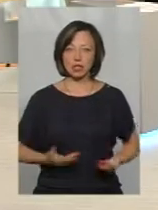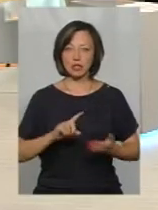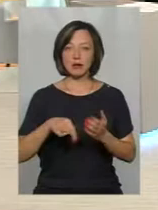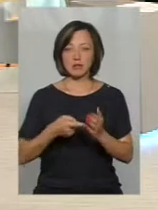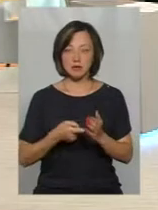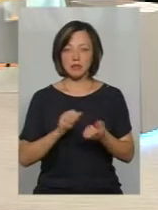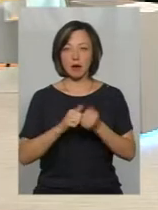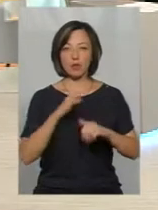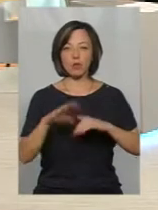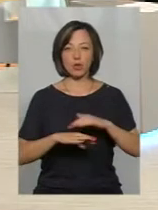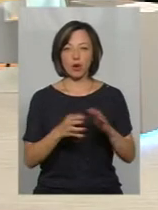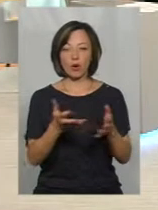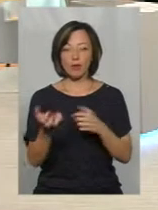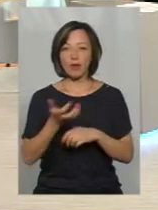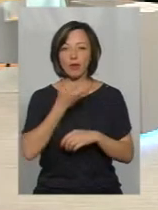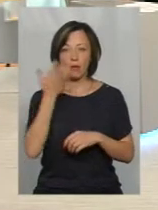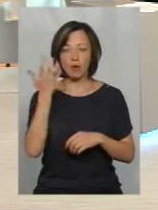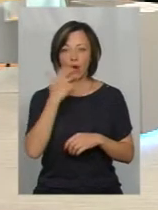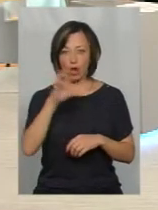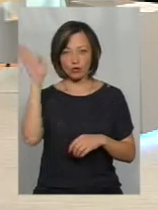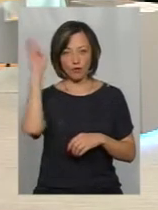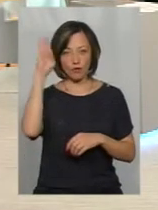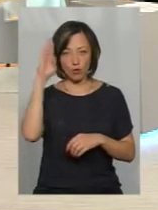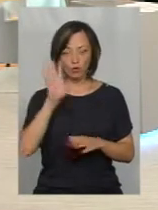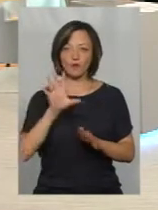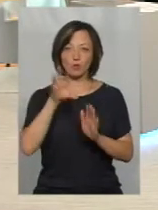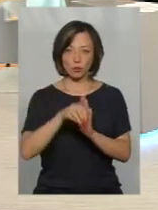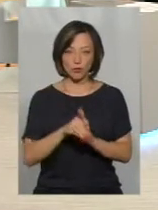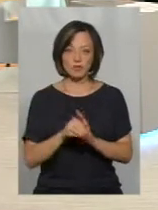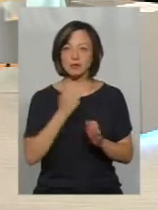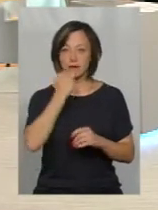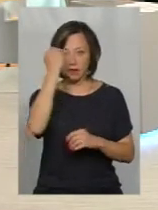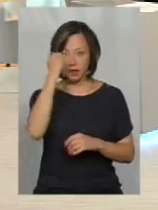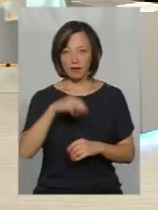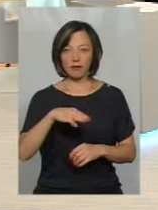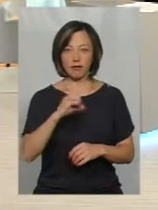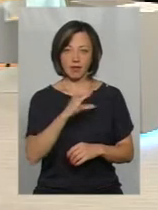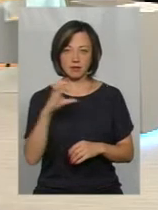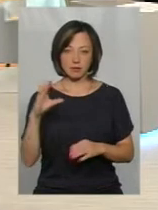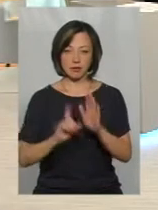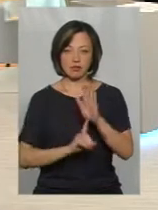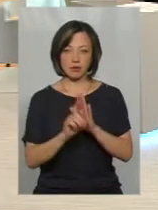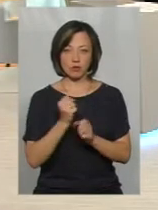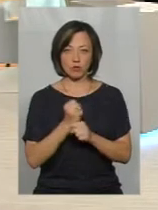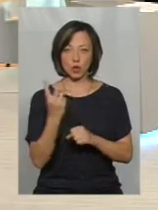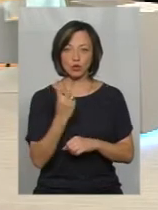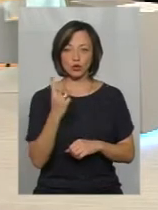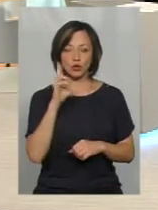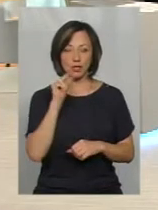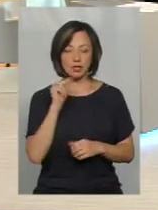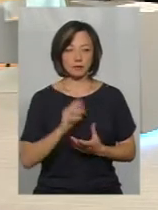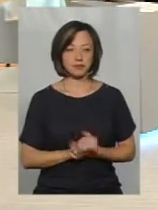'янчани отримують теплу, гарячу воду. В тому числі і завдяки ТЕС, яка запущена, 2 числа вчора.